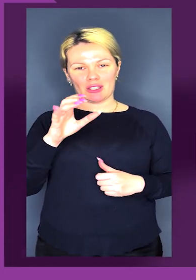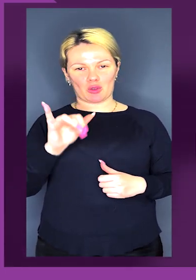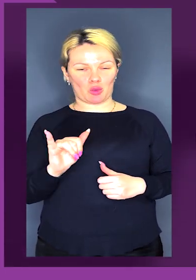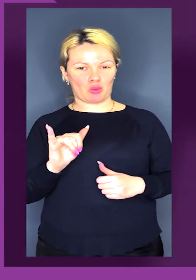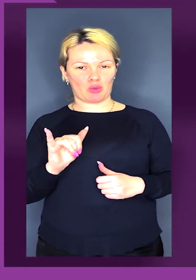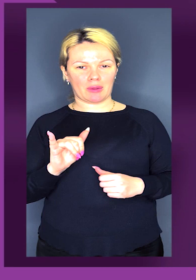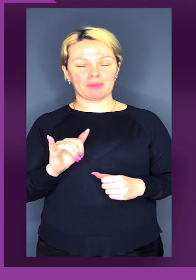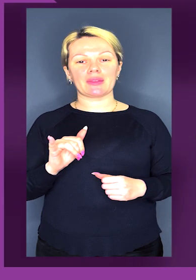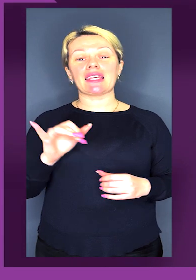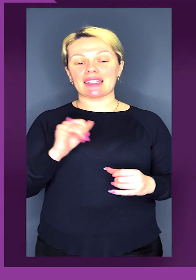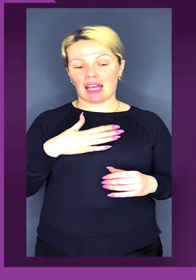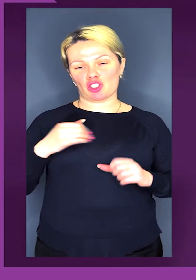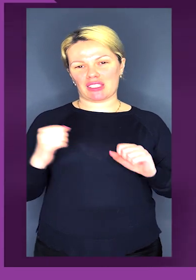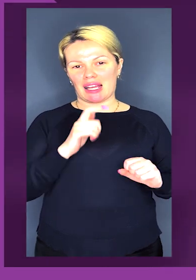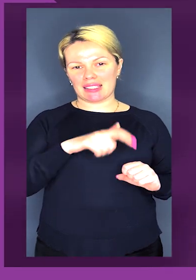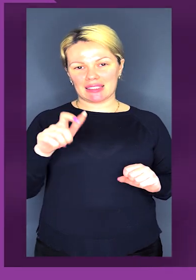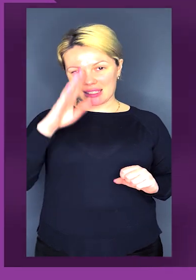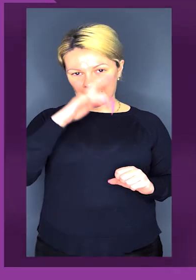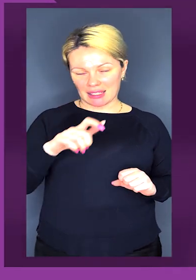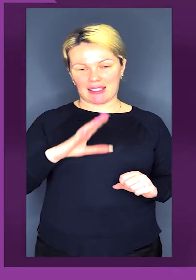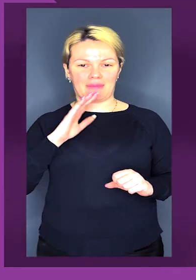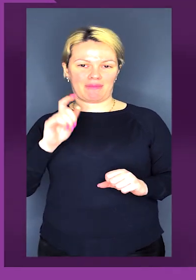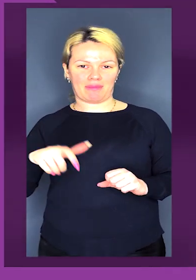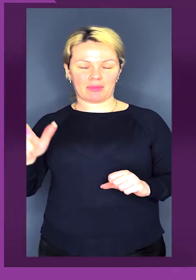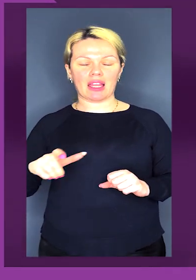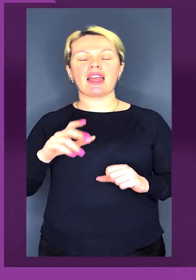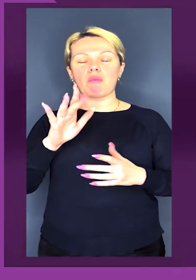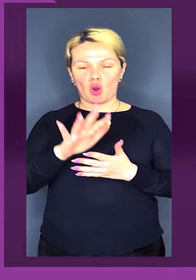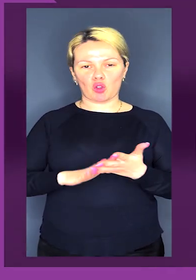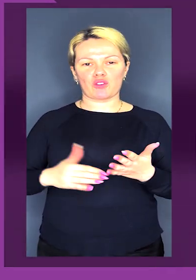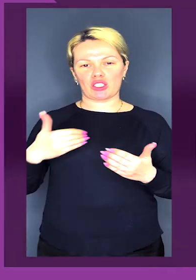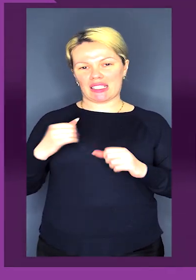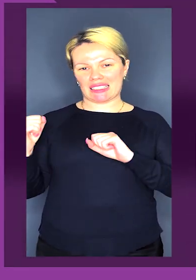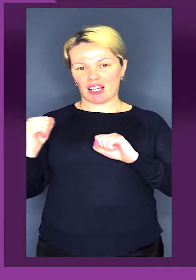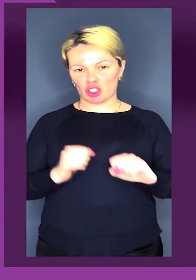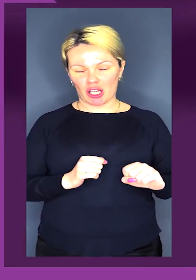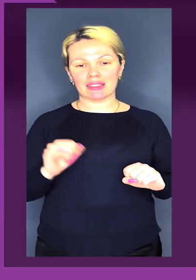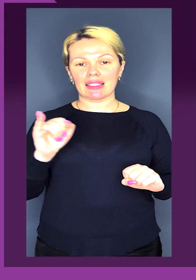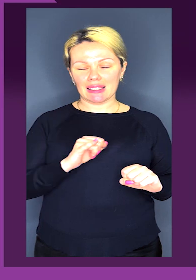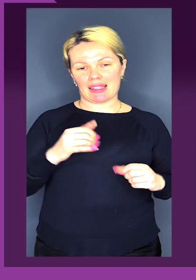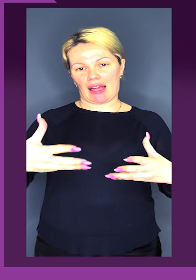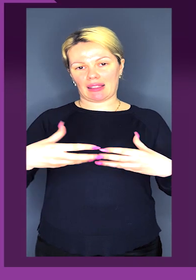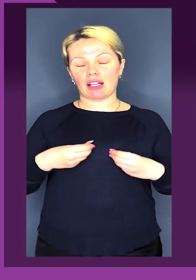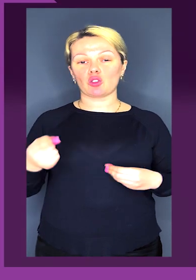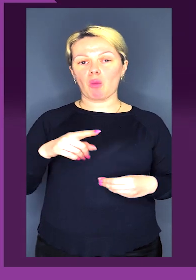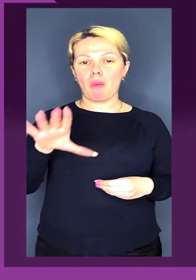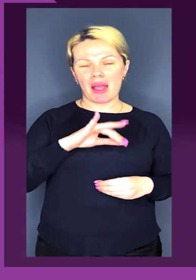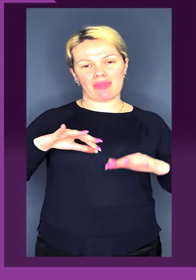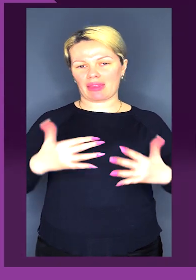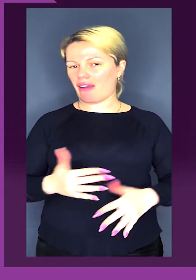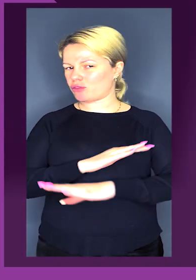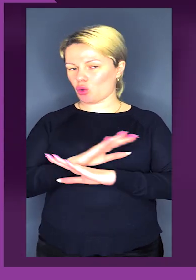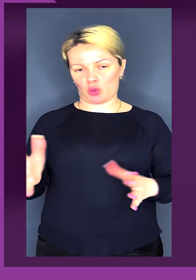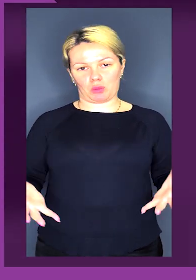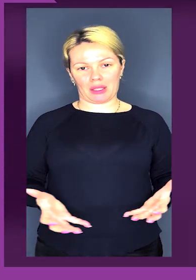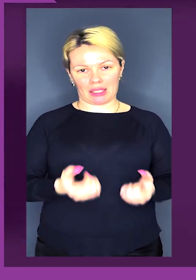сили України. І наші захисники та захисниці, як ніхто, продовжують нас захищати та надихати, тому ми не